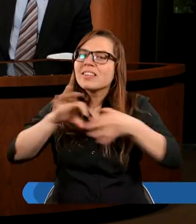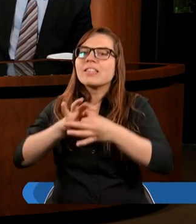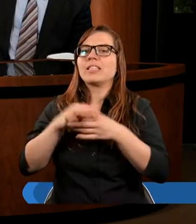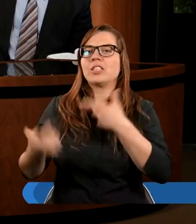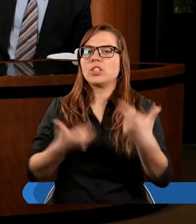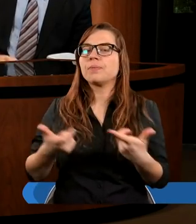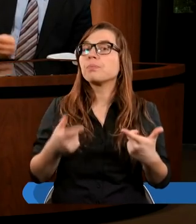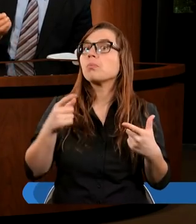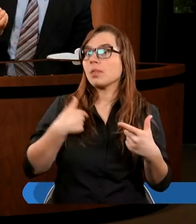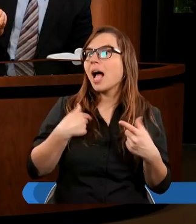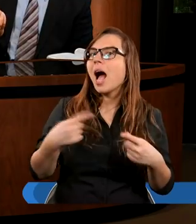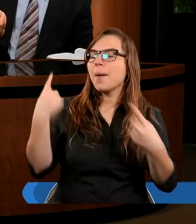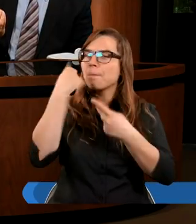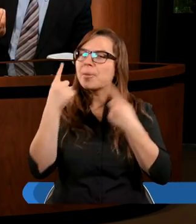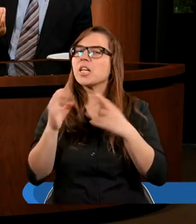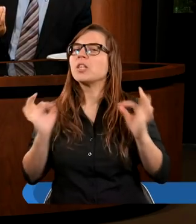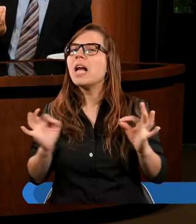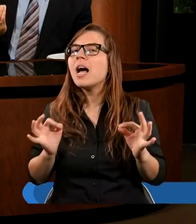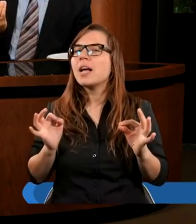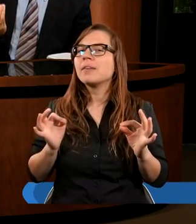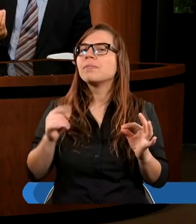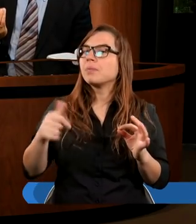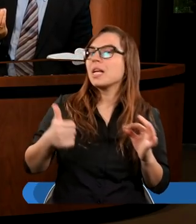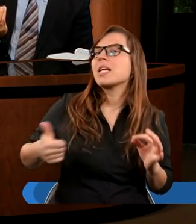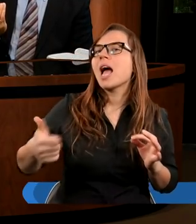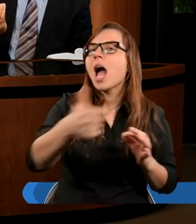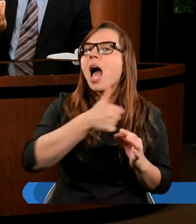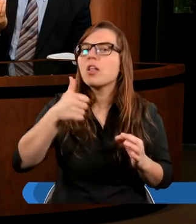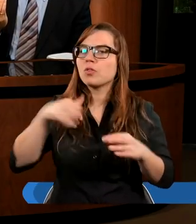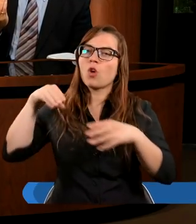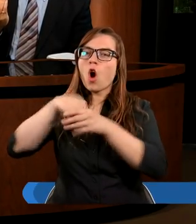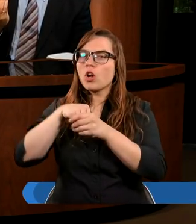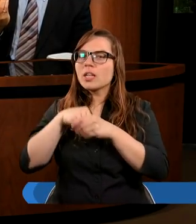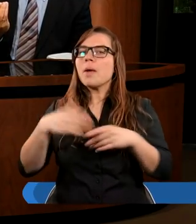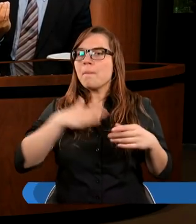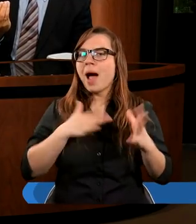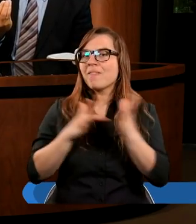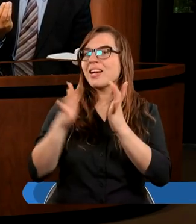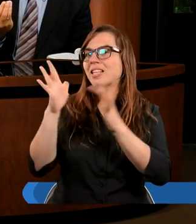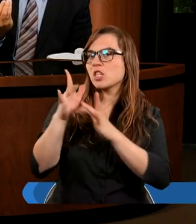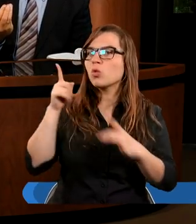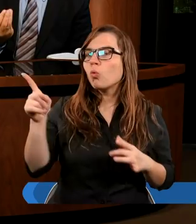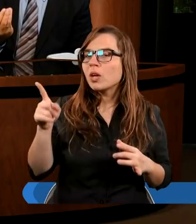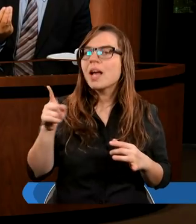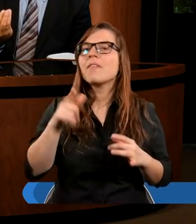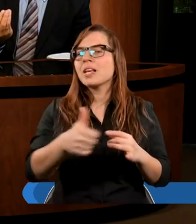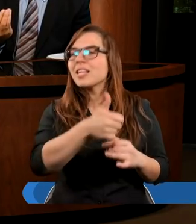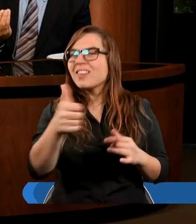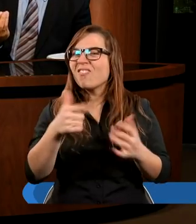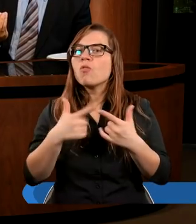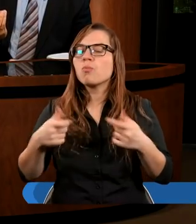uważam, że oczywiście jedność, którą mamy w Chrystusie, czyli też jedność w